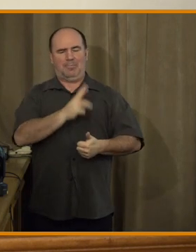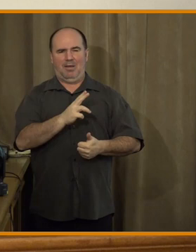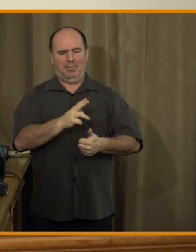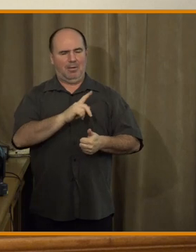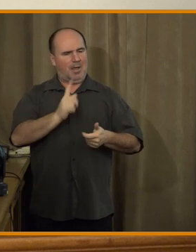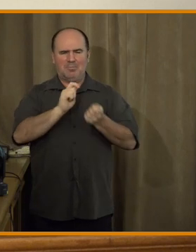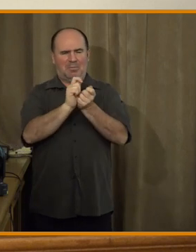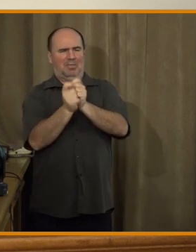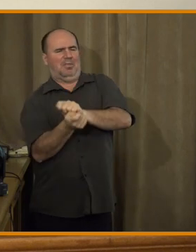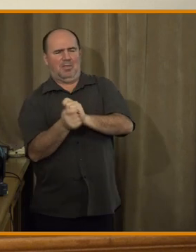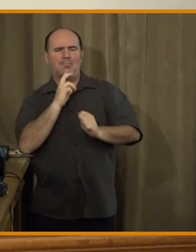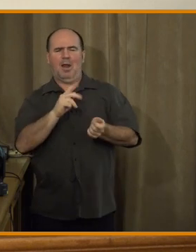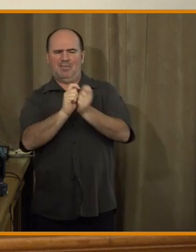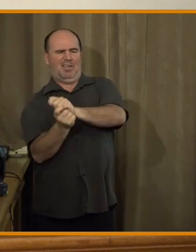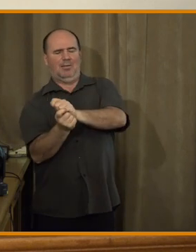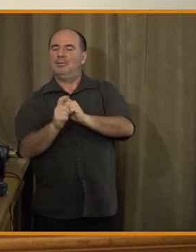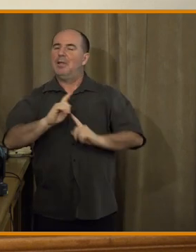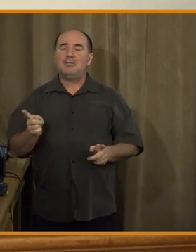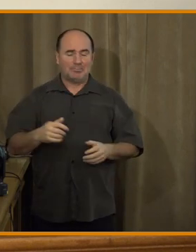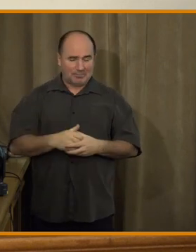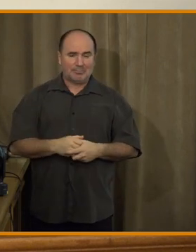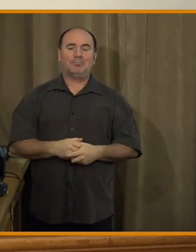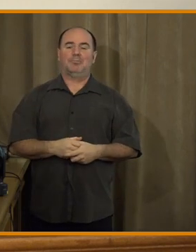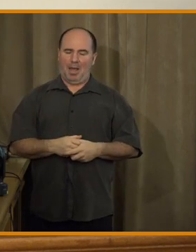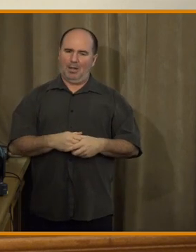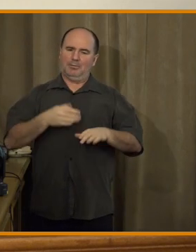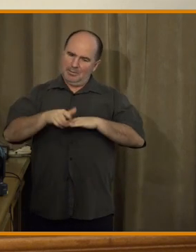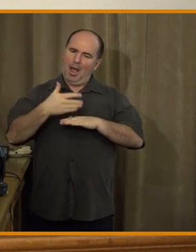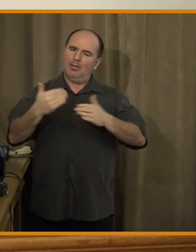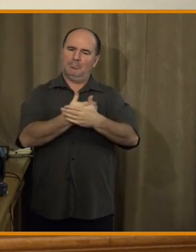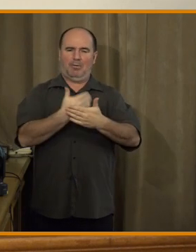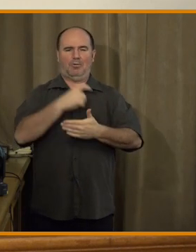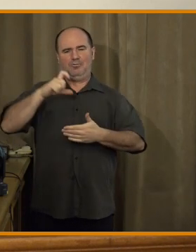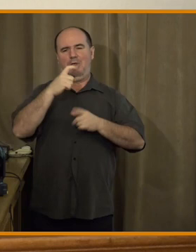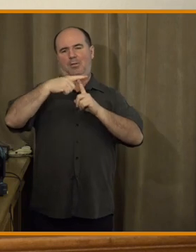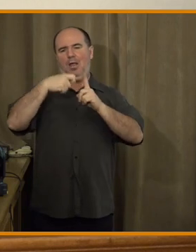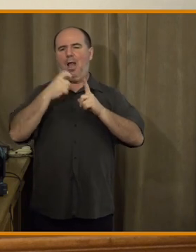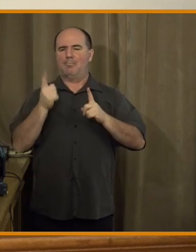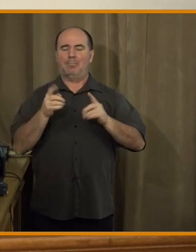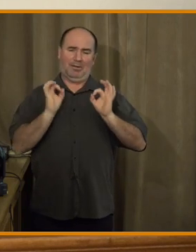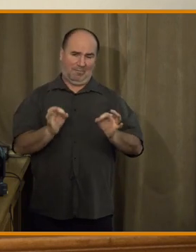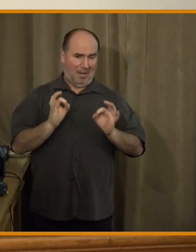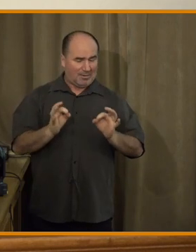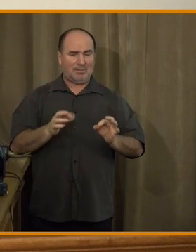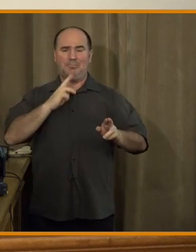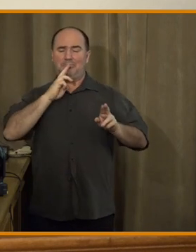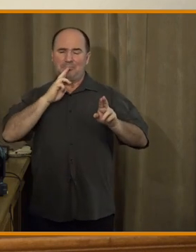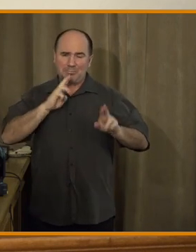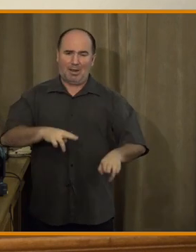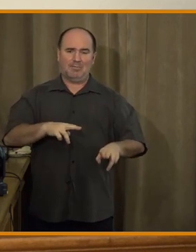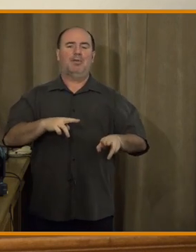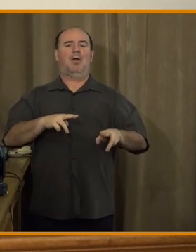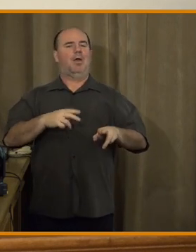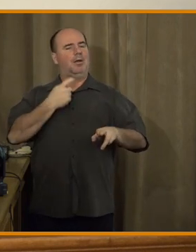prostě to spravodajství bylo i nadálně tak kvalitní, jak je, abychom na úkor toho, že něco zrychlíme, to spravodajství